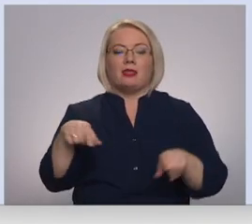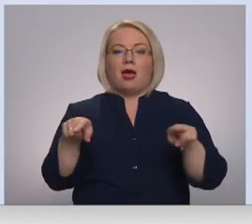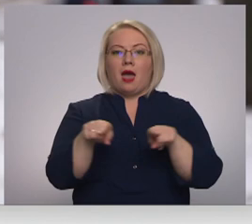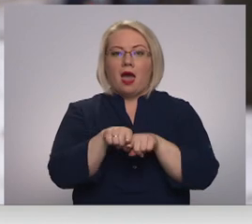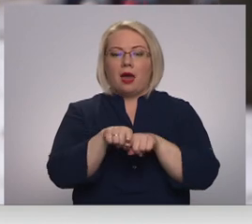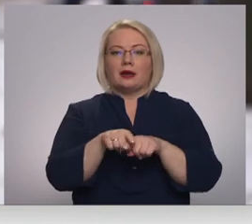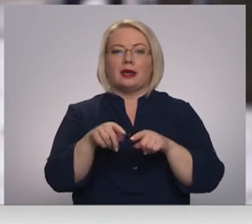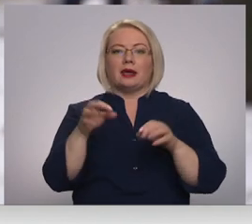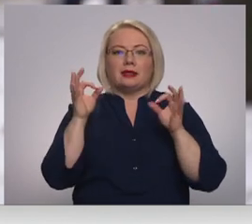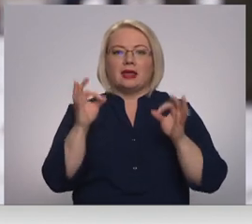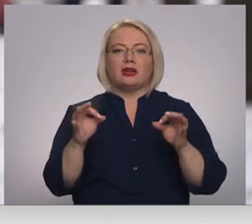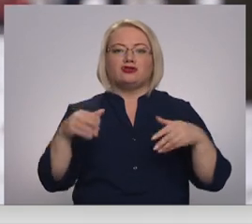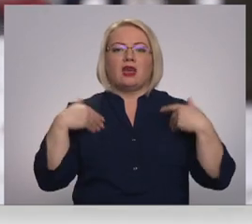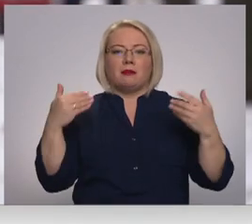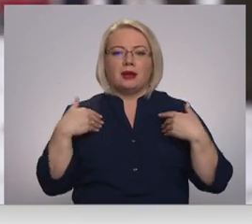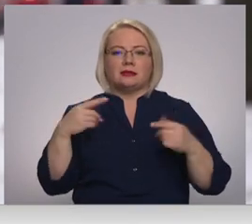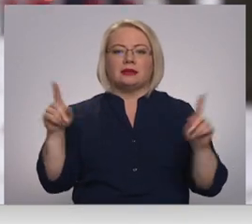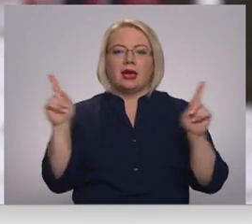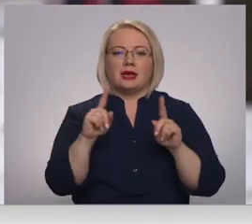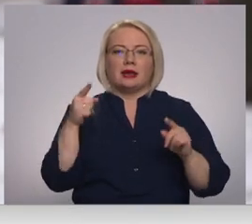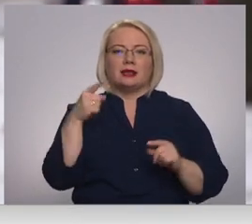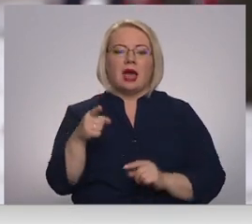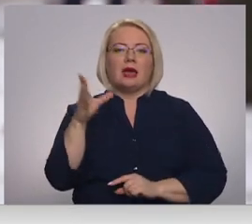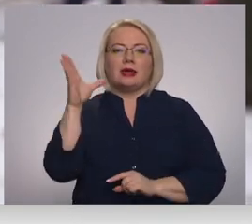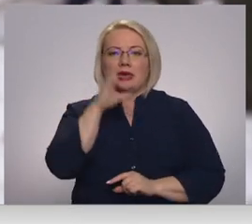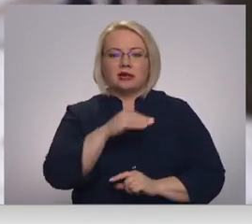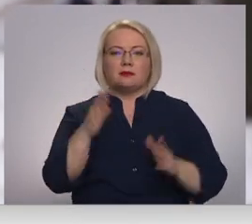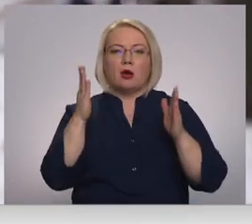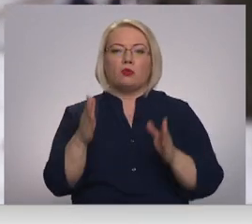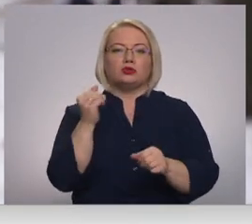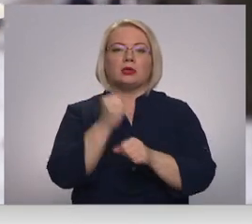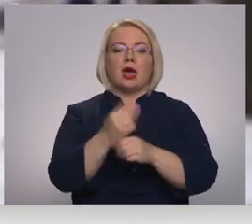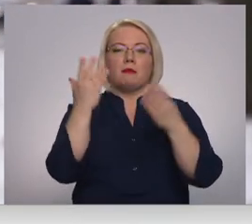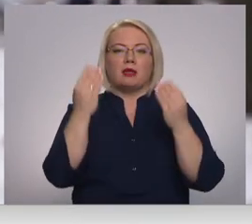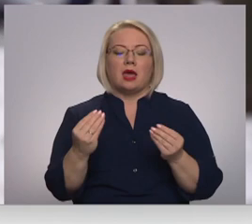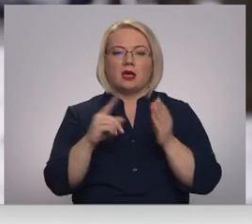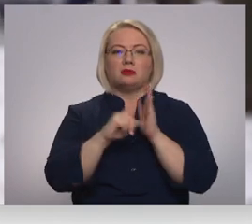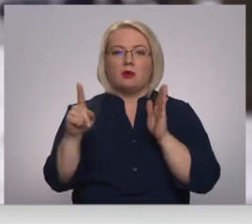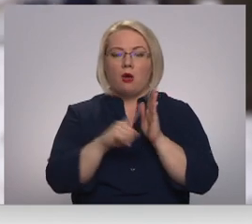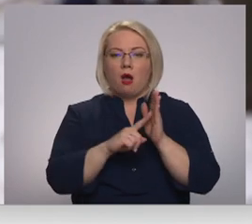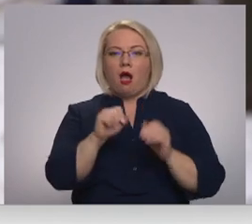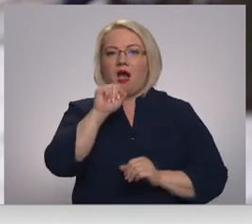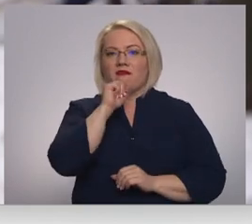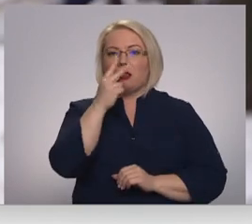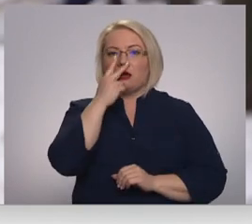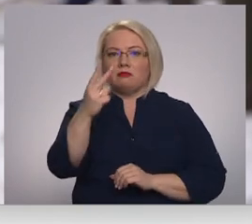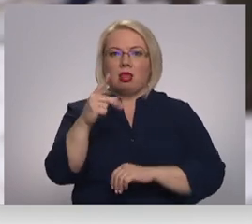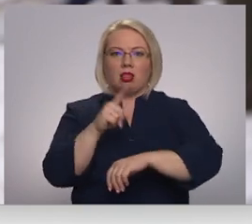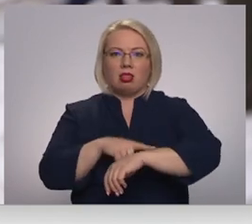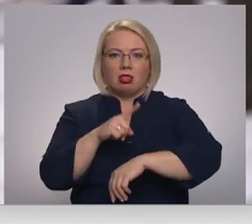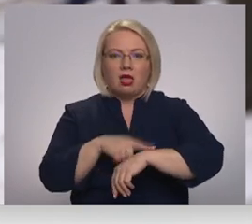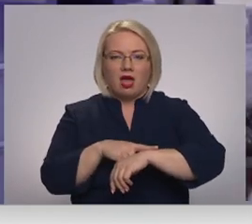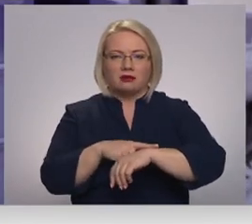īprīcinoja viesas, ka tā ir īspējas būs arī darba dienos, bet tad es īraudzēju tūs laikus un tad man tāda